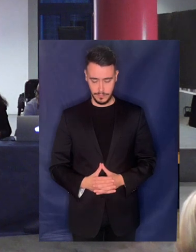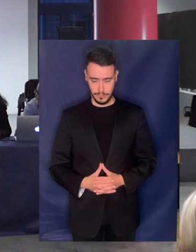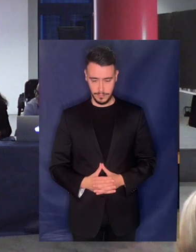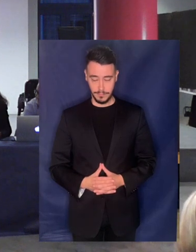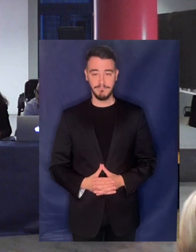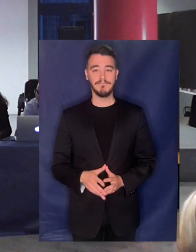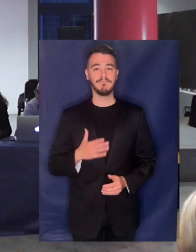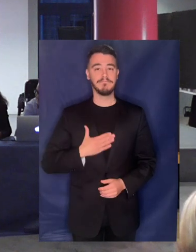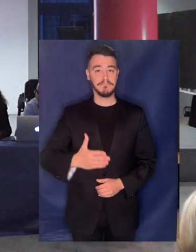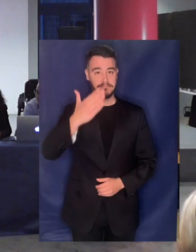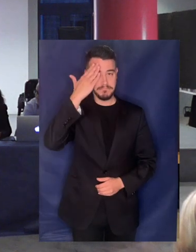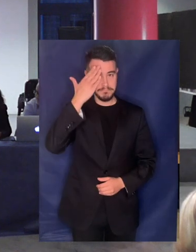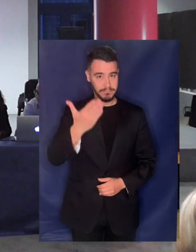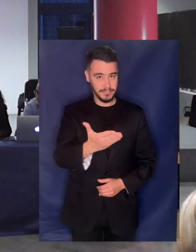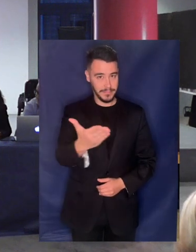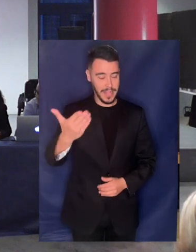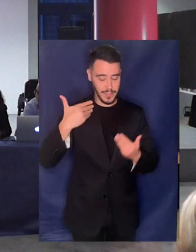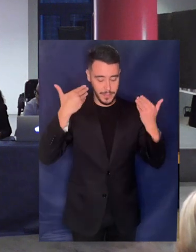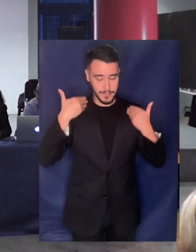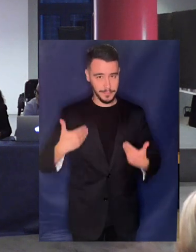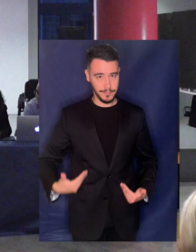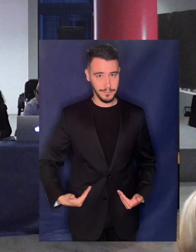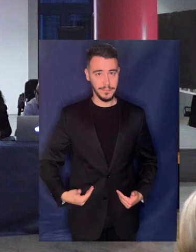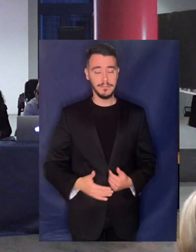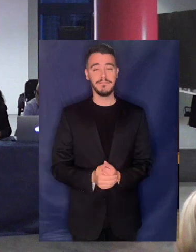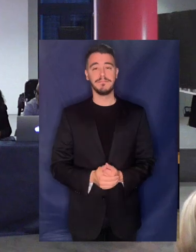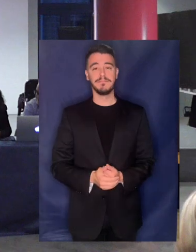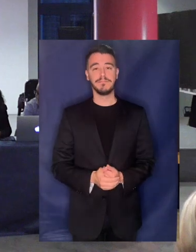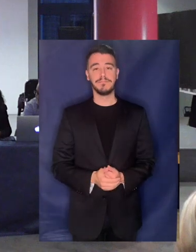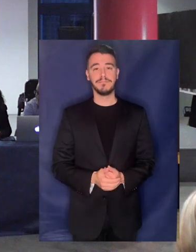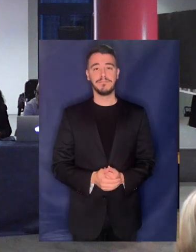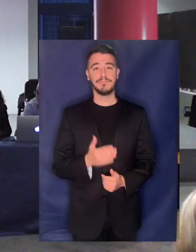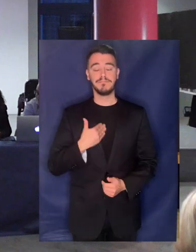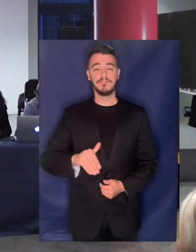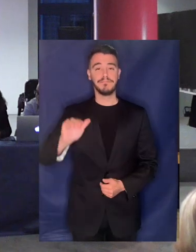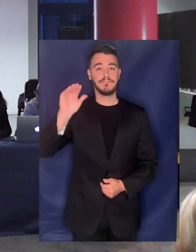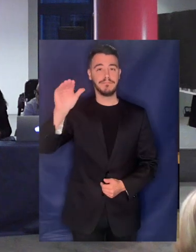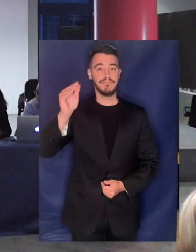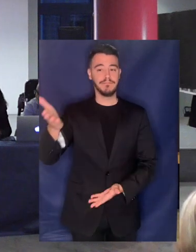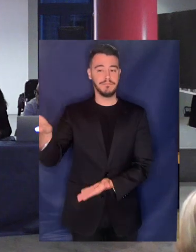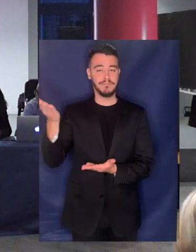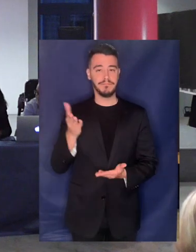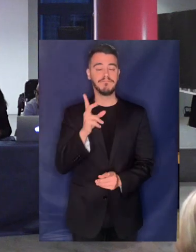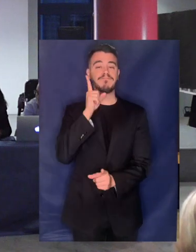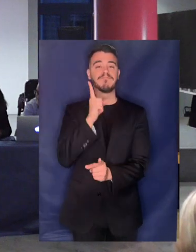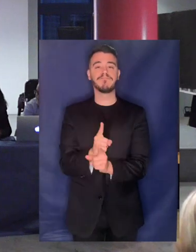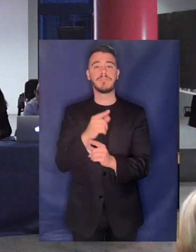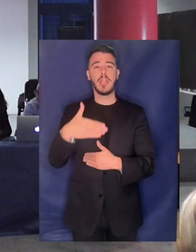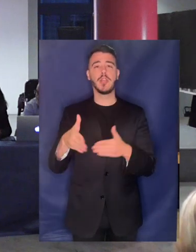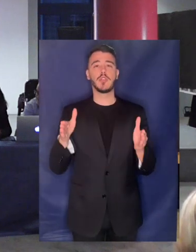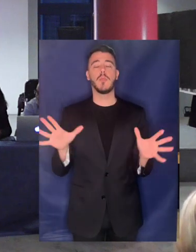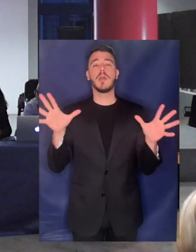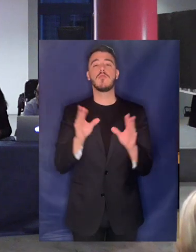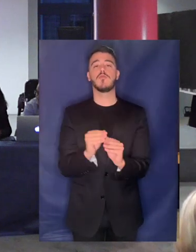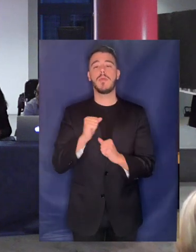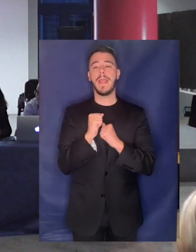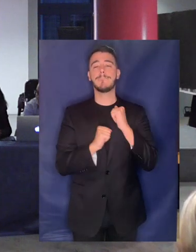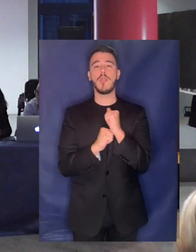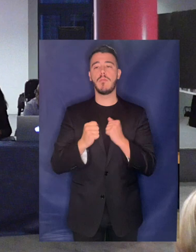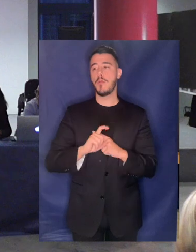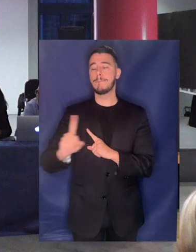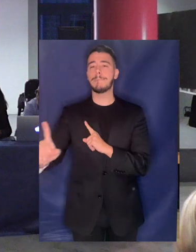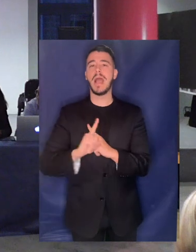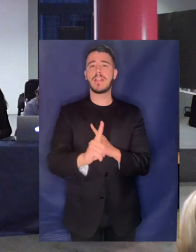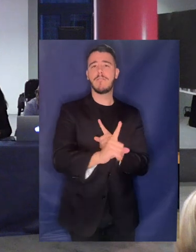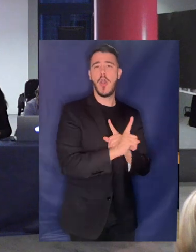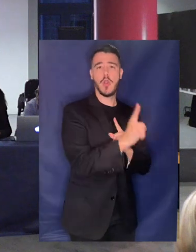Καλησπέρα κι από μένα Θα καλέσω τώρα τον ντομεάρχη μεταφορών και υποδομών της κοινοβουλευτικής ομάδας